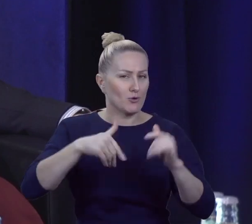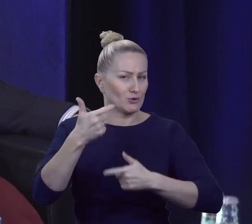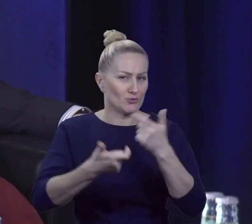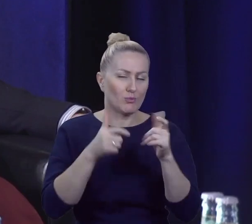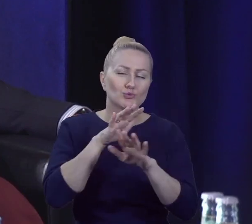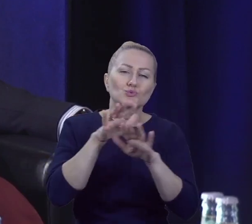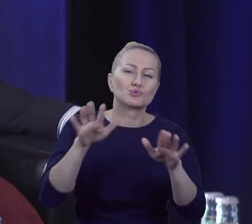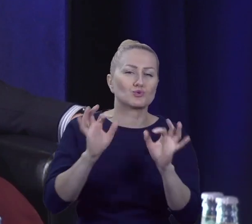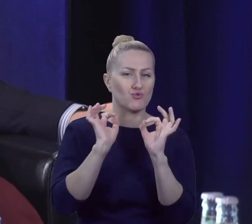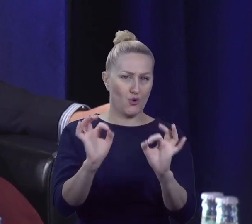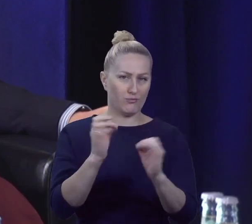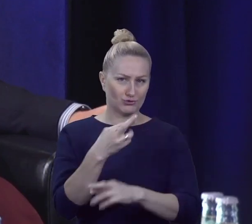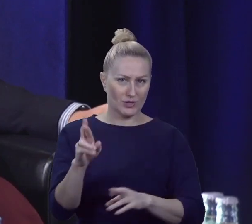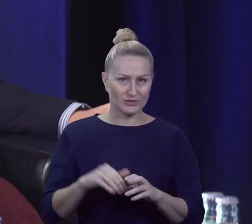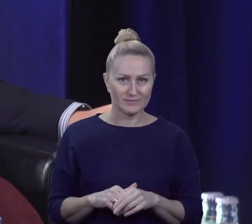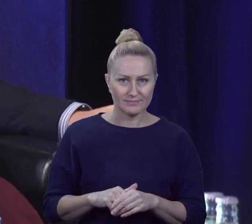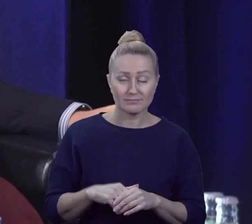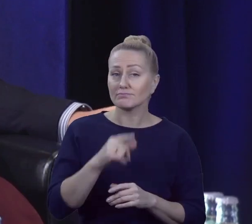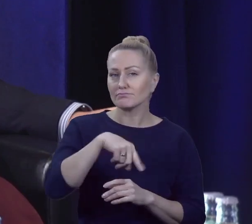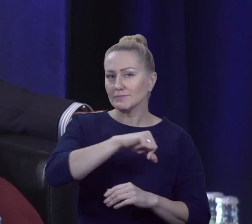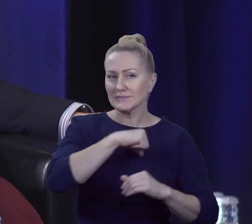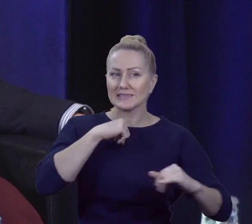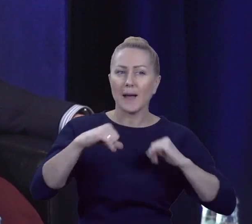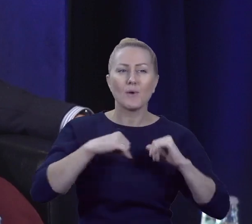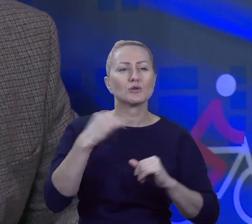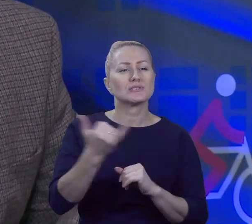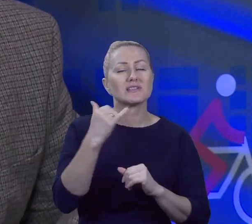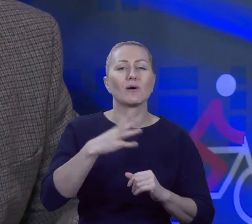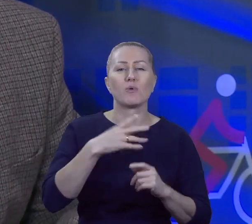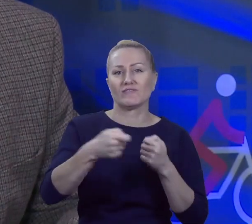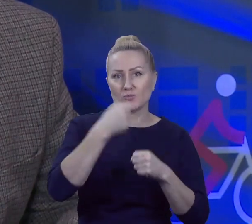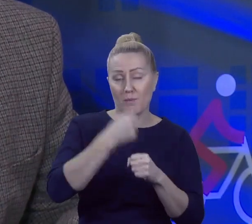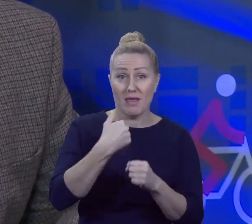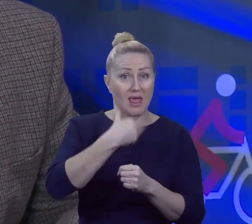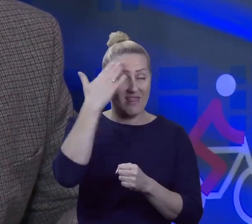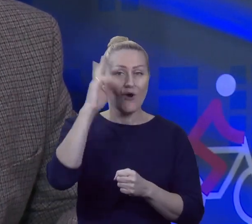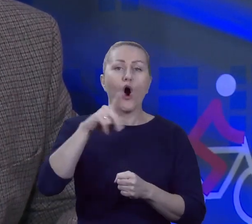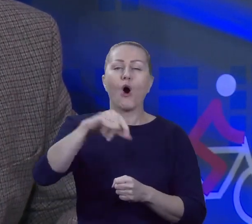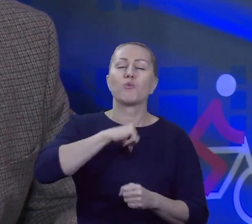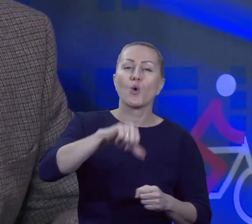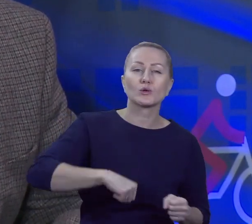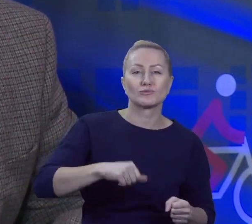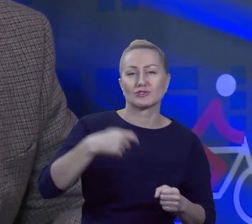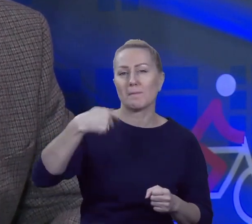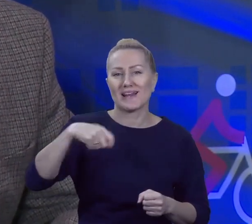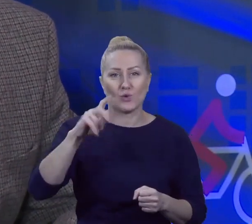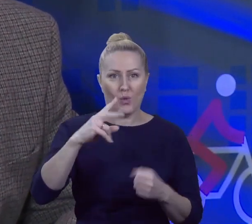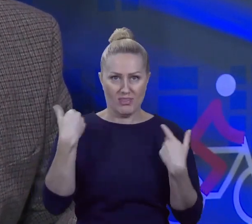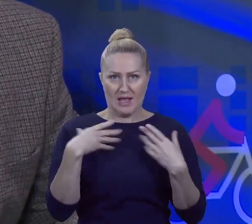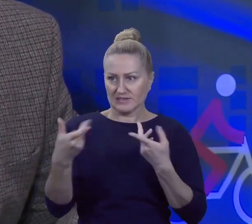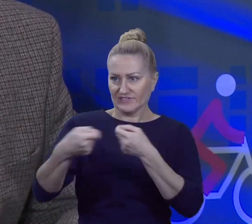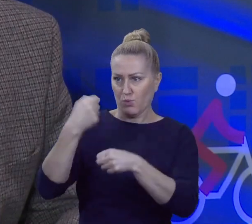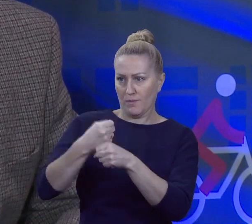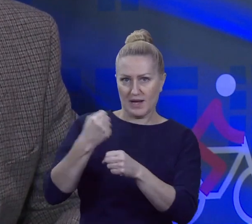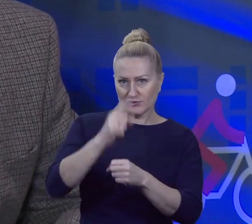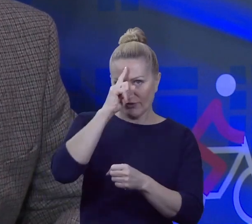dobrego. Samorząd zawsze współpracował, ja nie wiem, który wójt, burmistrz, czy prezydent nie chce współpracować ze swoimi